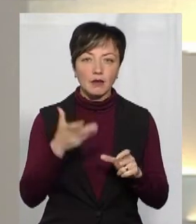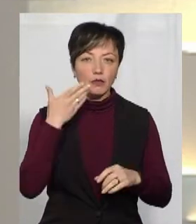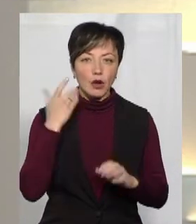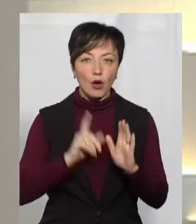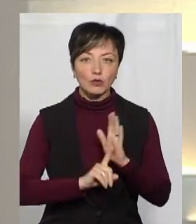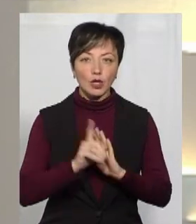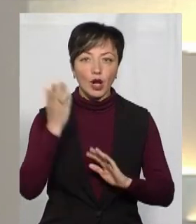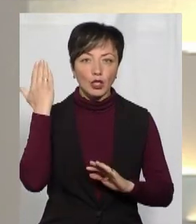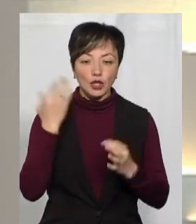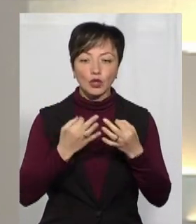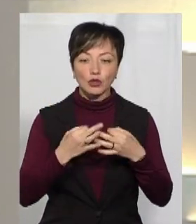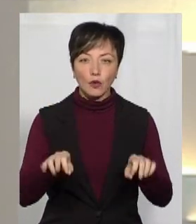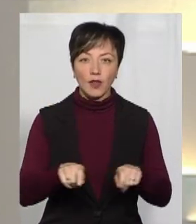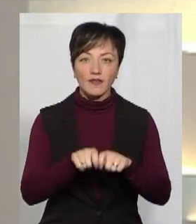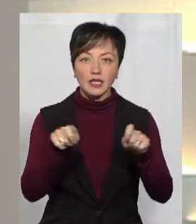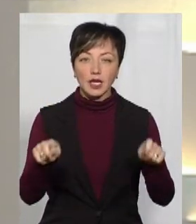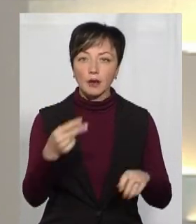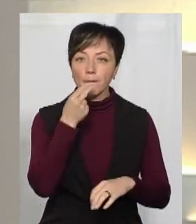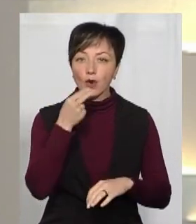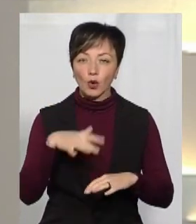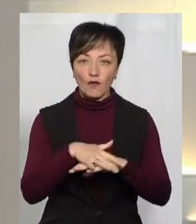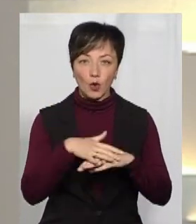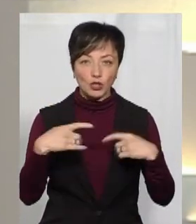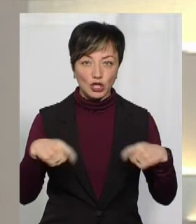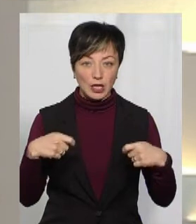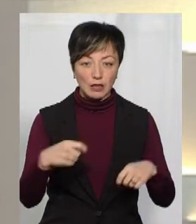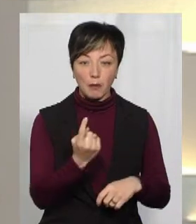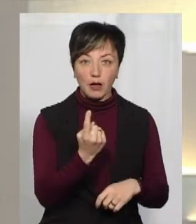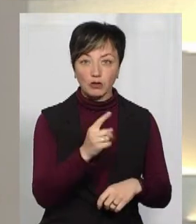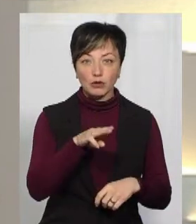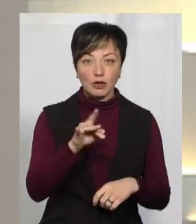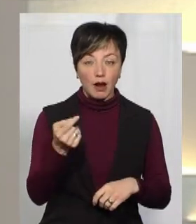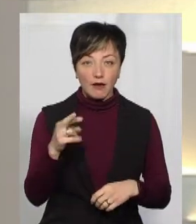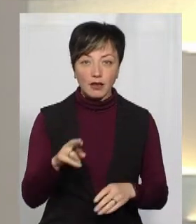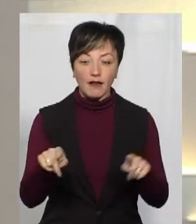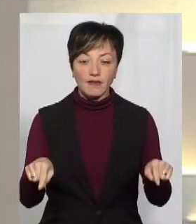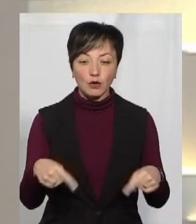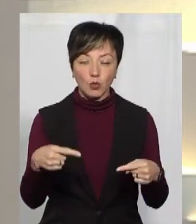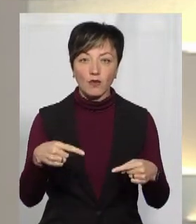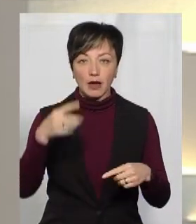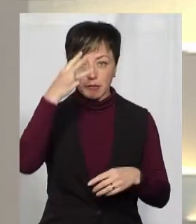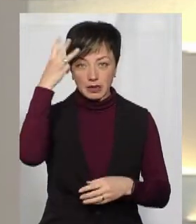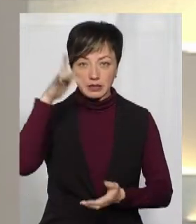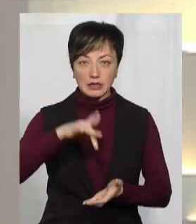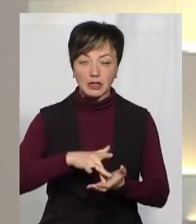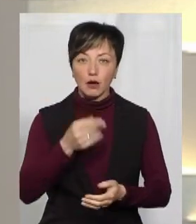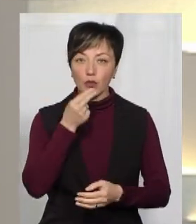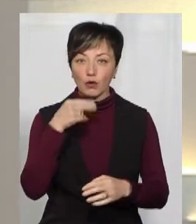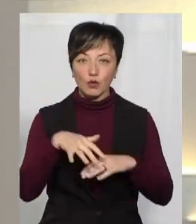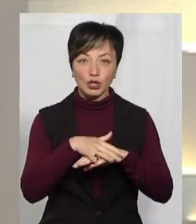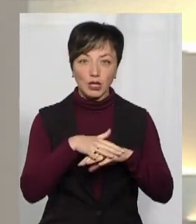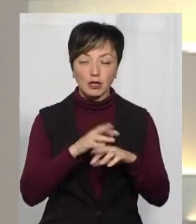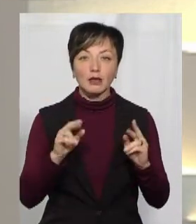раніше. Уряд дозволив відкрити продовольчі ринки. І 1 травня, коли відновлював роботу центральний Хмельницький продовольчий ринок,